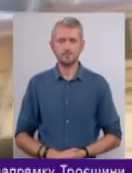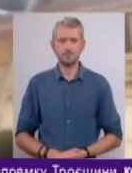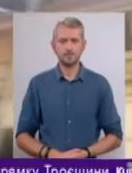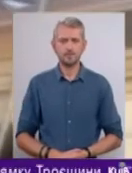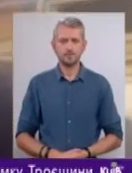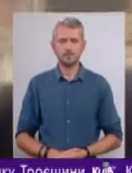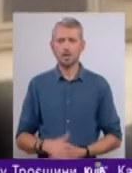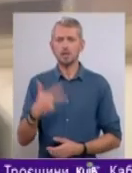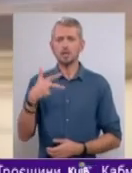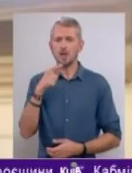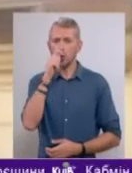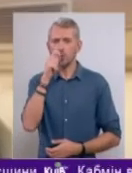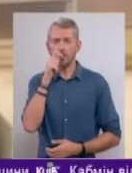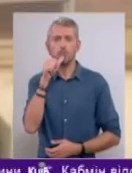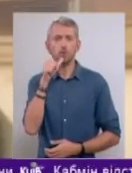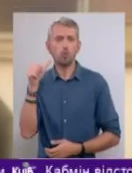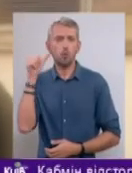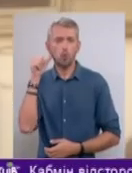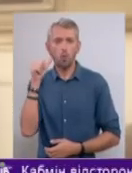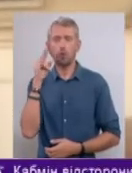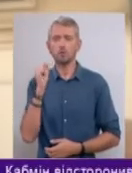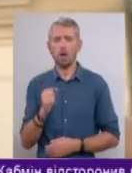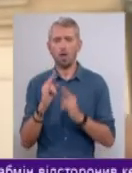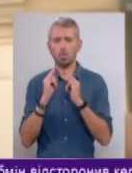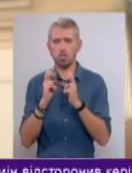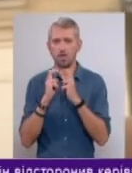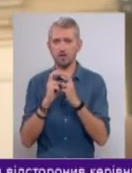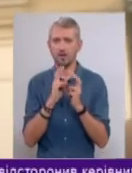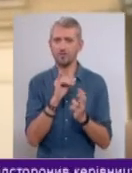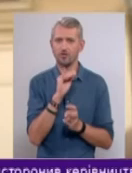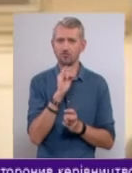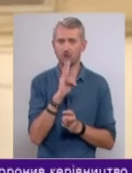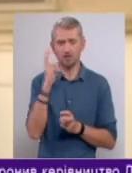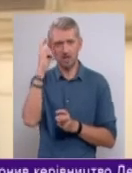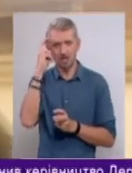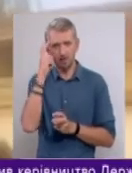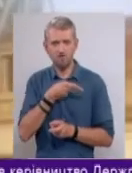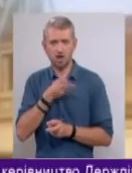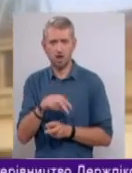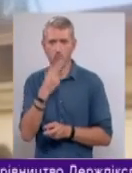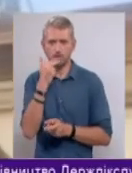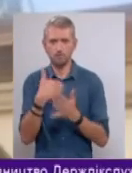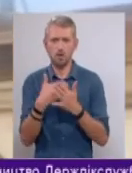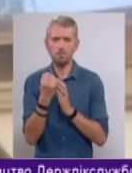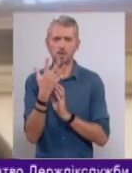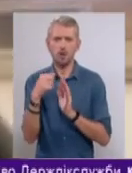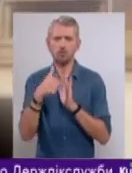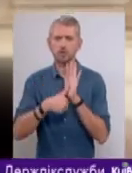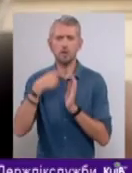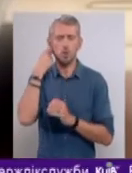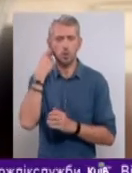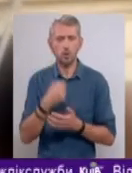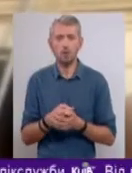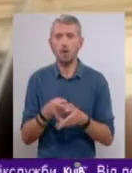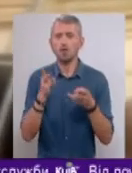30 квітня минулого року на даху електропотяга «Ніжин Київ» загинув підліток приблизно 15-16 років.